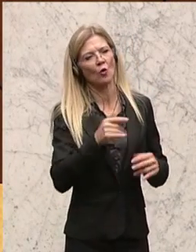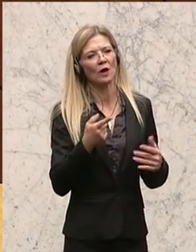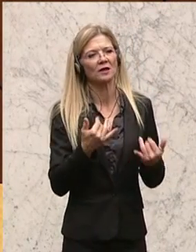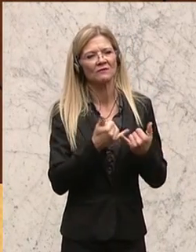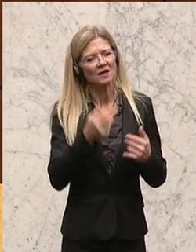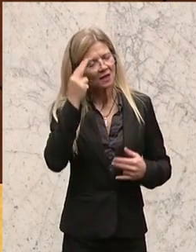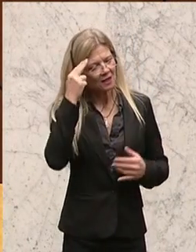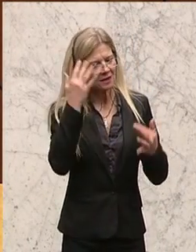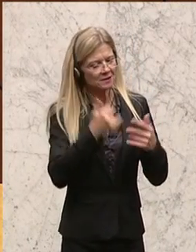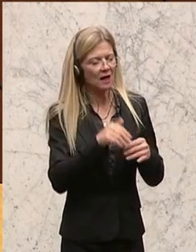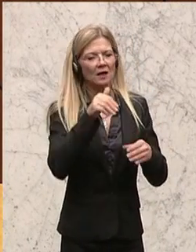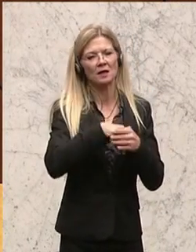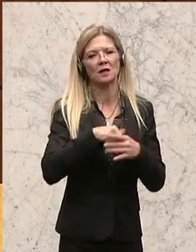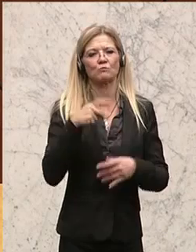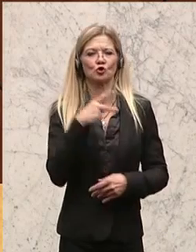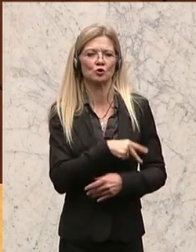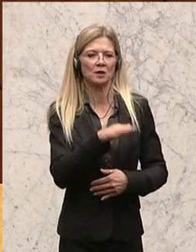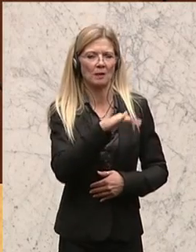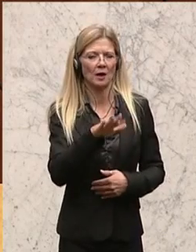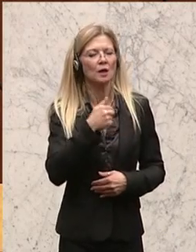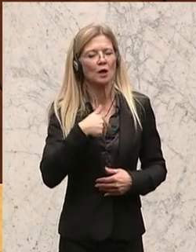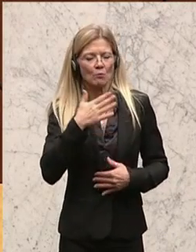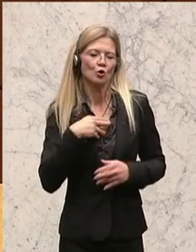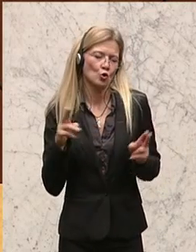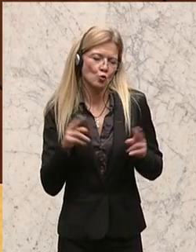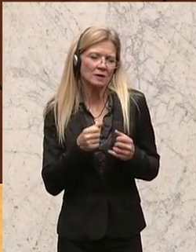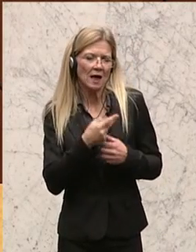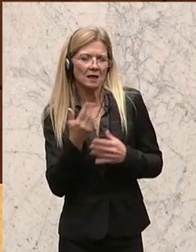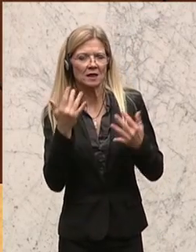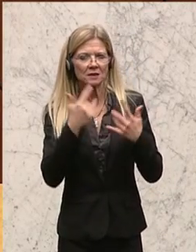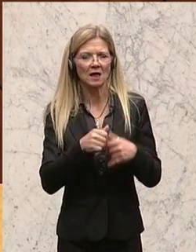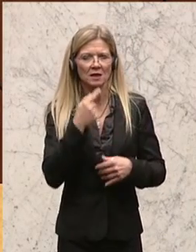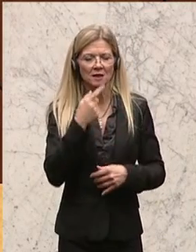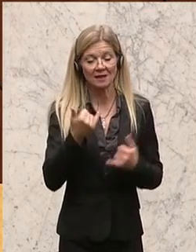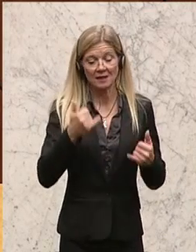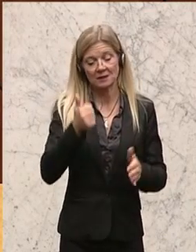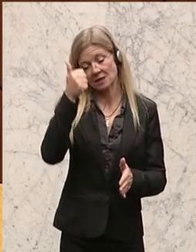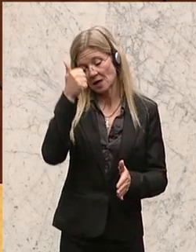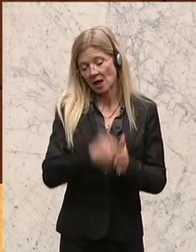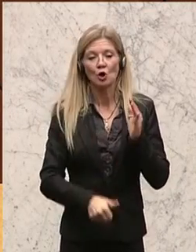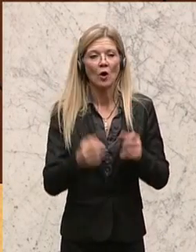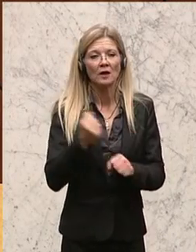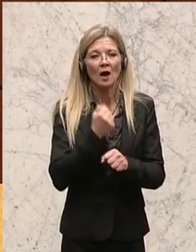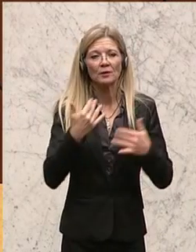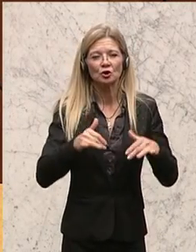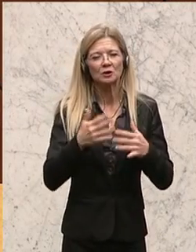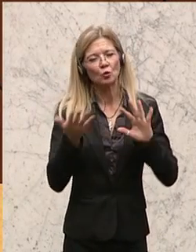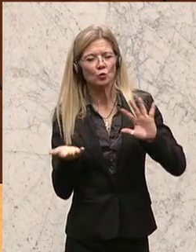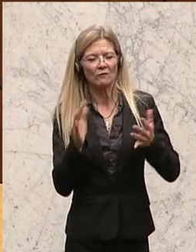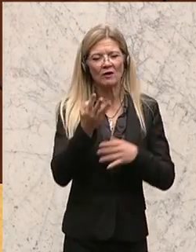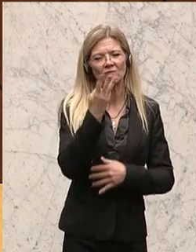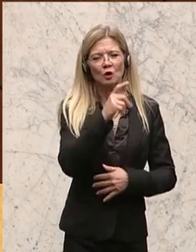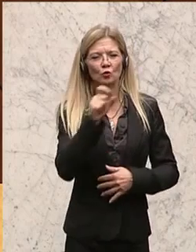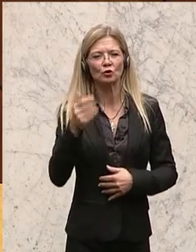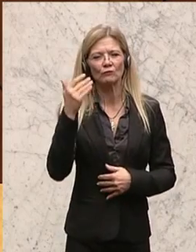werfen und möchte hier einige Zahlen kurz referieren. Aktuell Rekordarbeitslosigkeit, circa 450.000